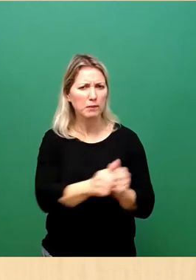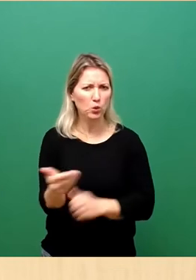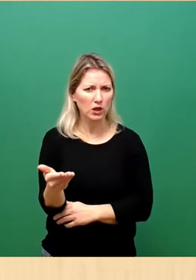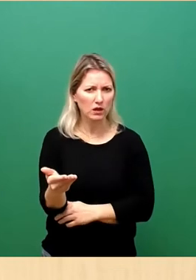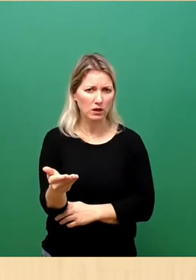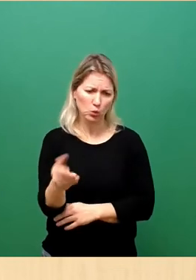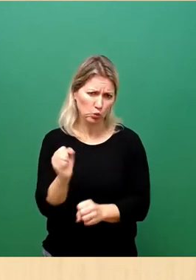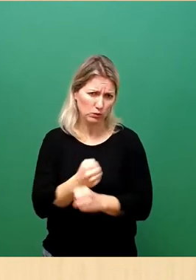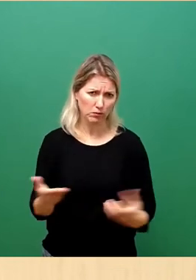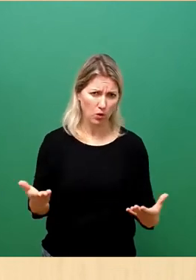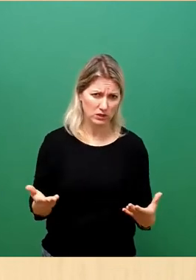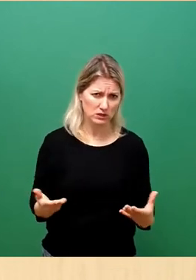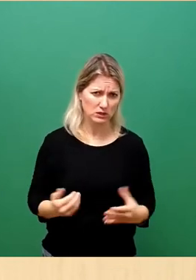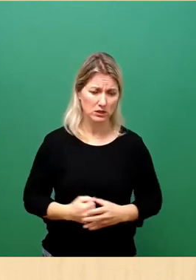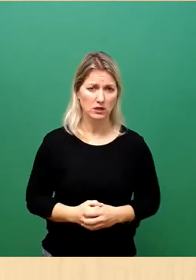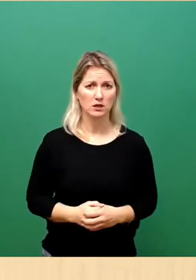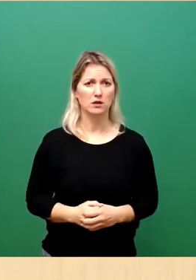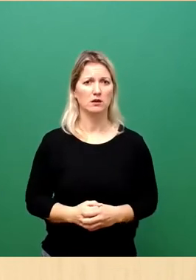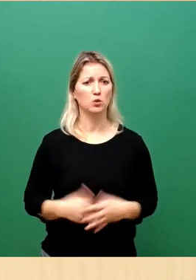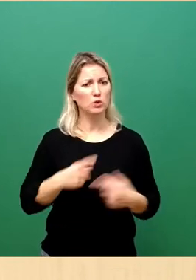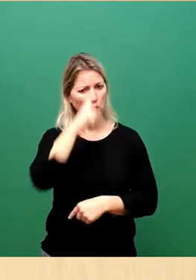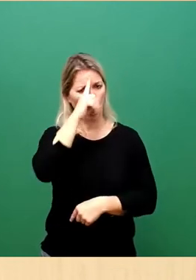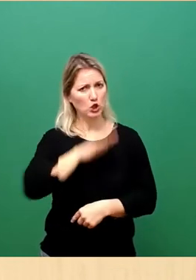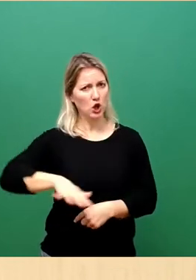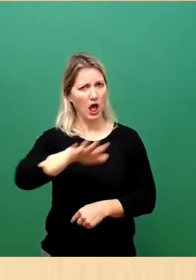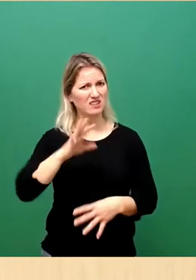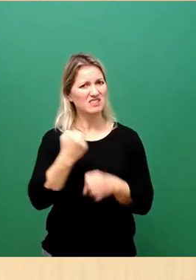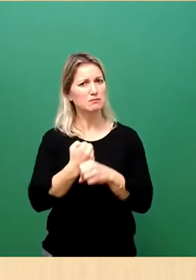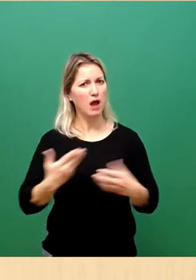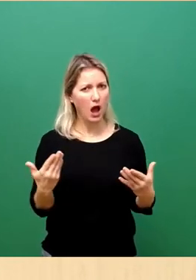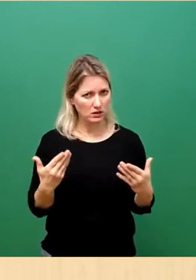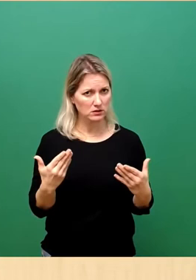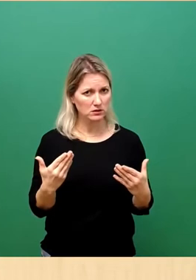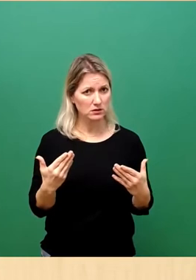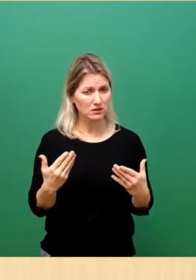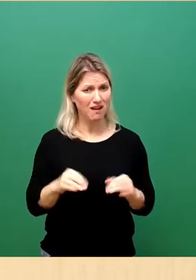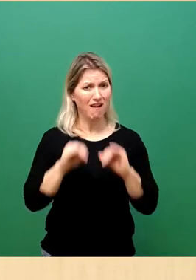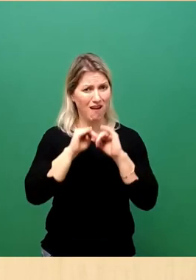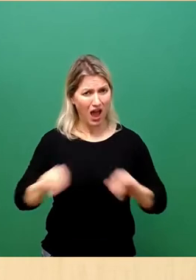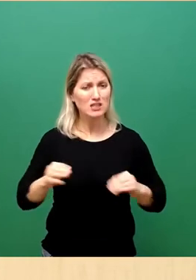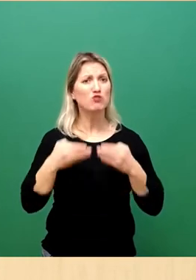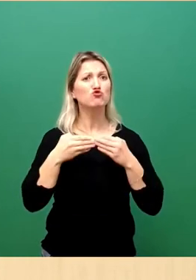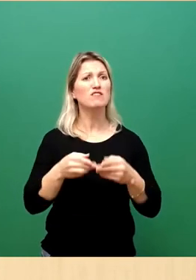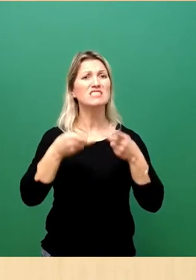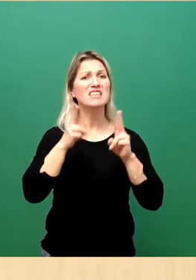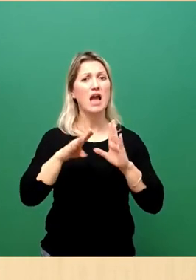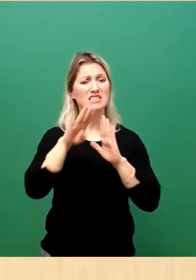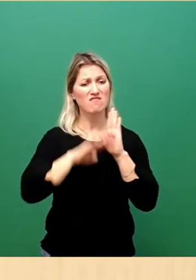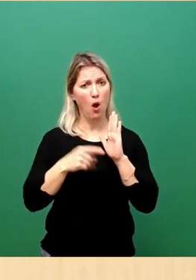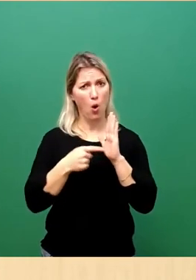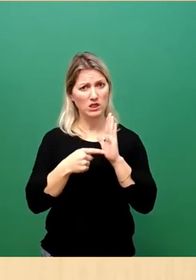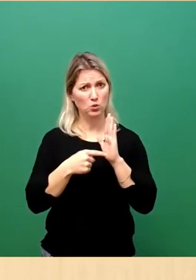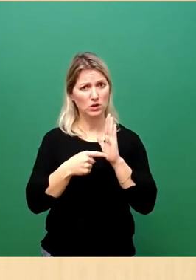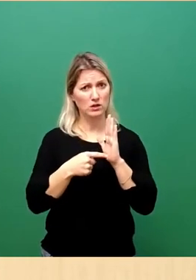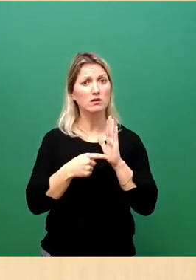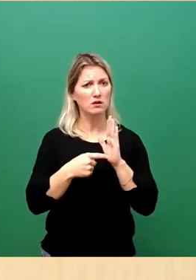Ungeheuerlich. Was ist in Deutschland passiert? Man hat extra die Schiffsicherheitsverordnung, eine Verordnung, von der Sie und ich vorher